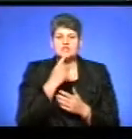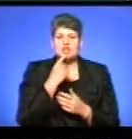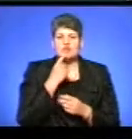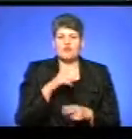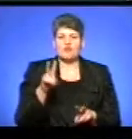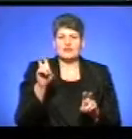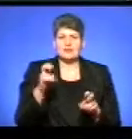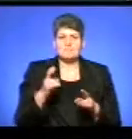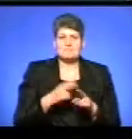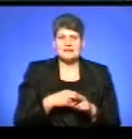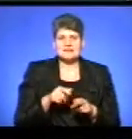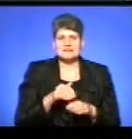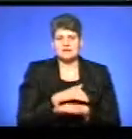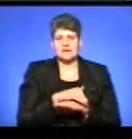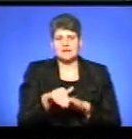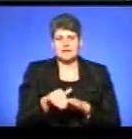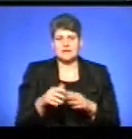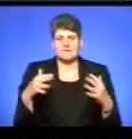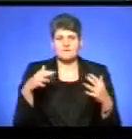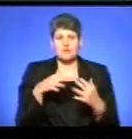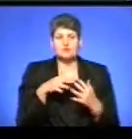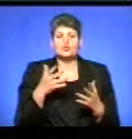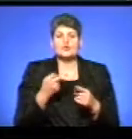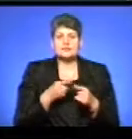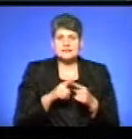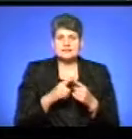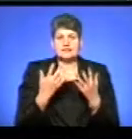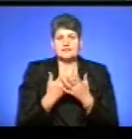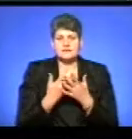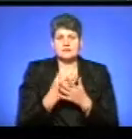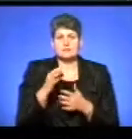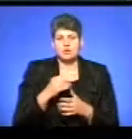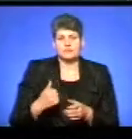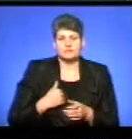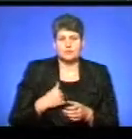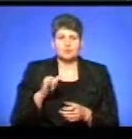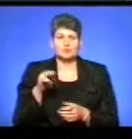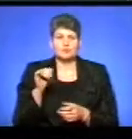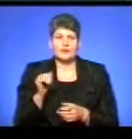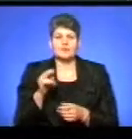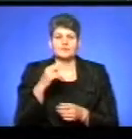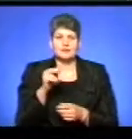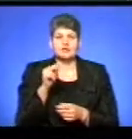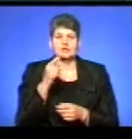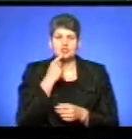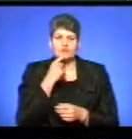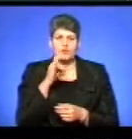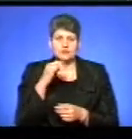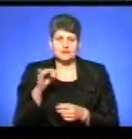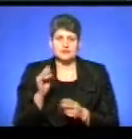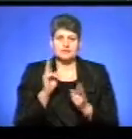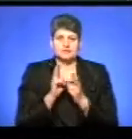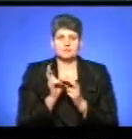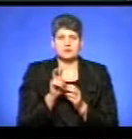лінії фронту. Це історичний роман та одноіменний фільм про хорунжого упа Данила Червоного. На зустріч прийшли понад